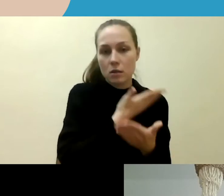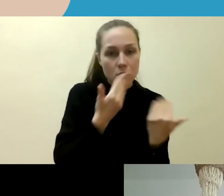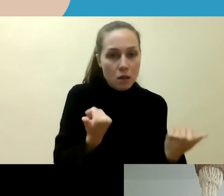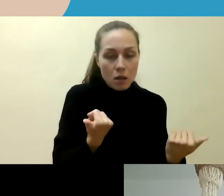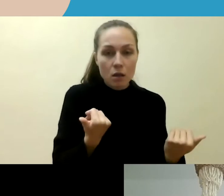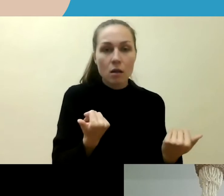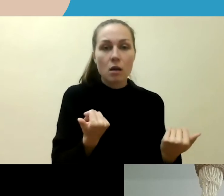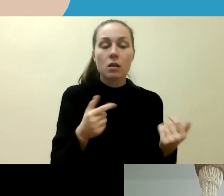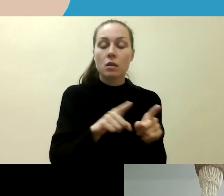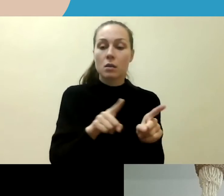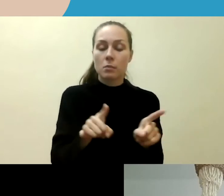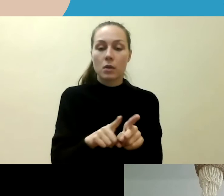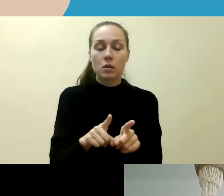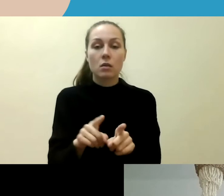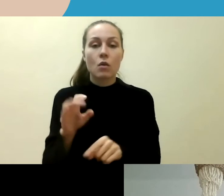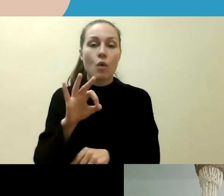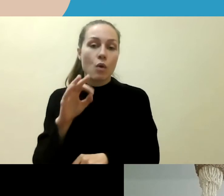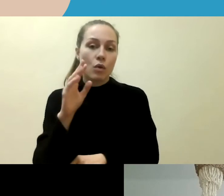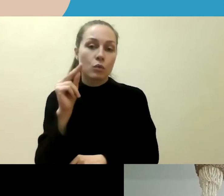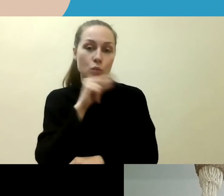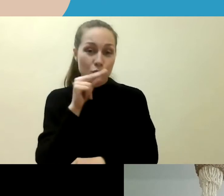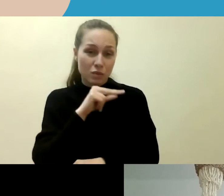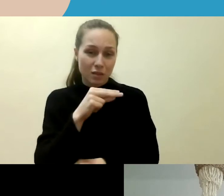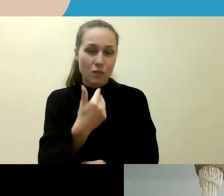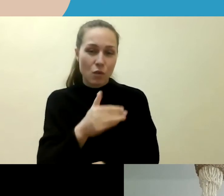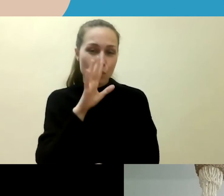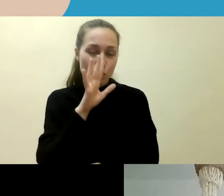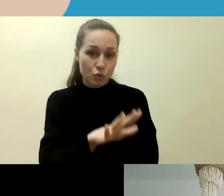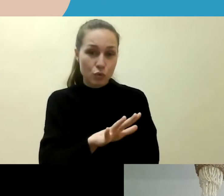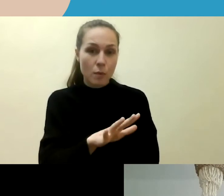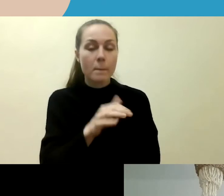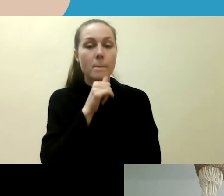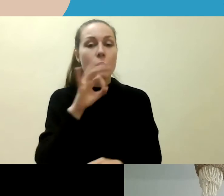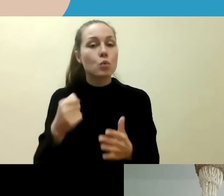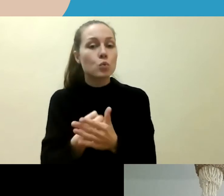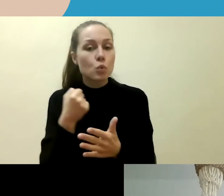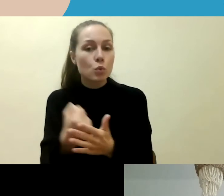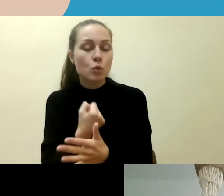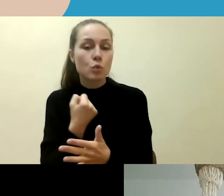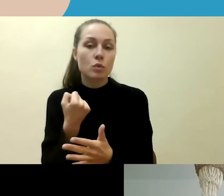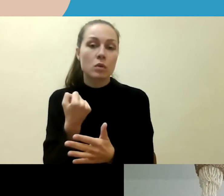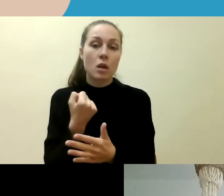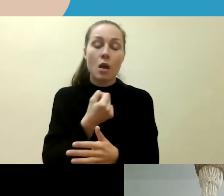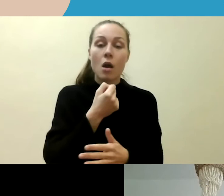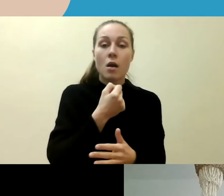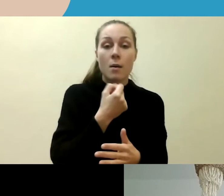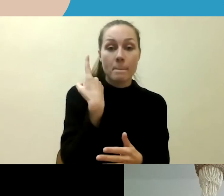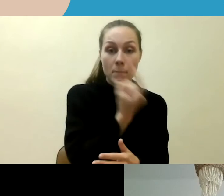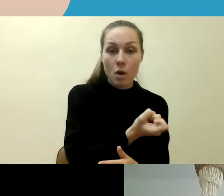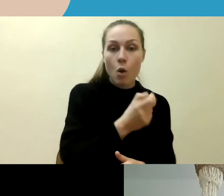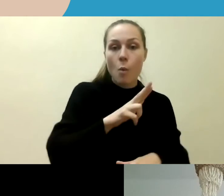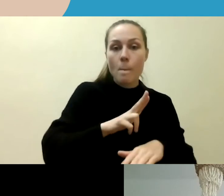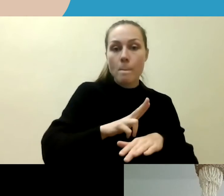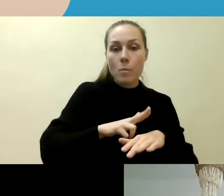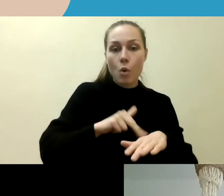nevykantos nusikaltimus. Ir jeigu jau kalbame apie smurtinius nusikaltimus, tai policijos pareigūnai nams